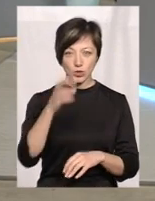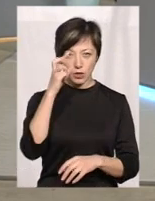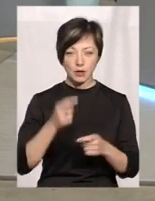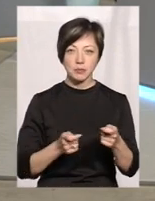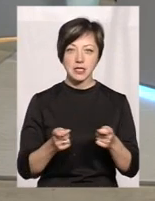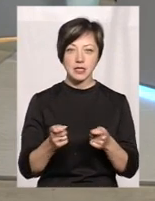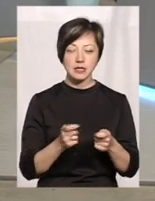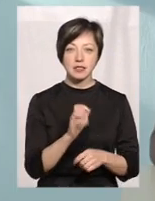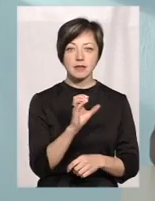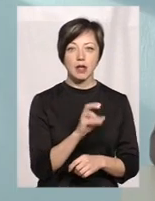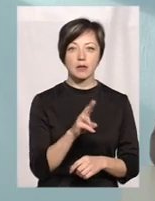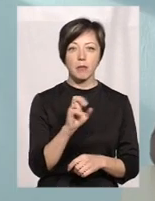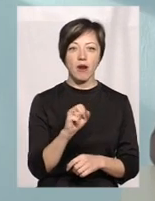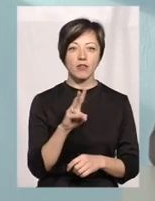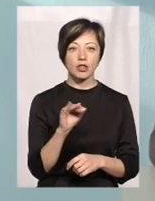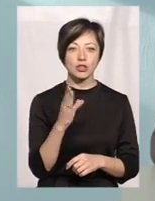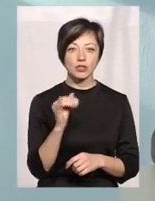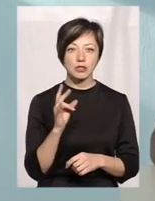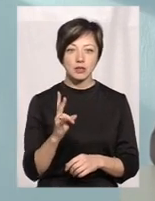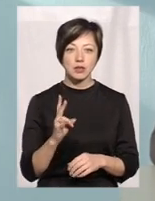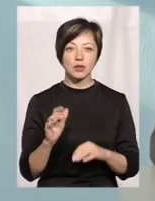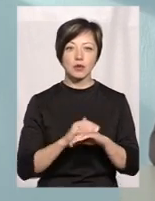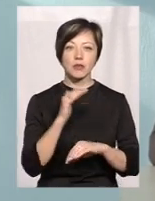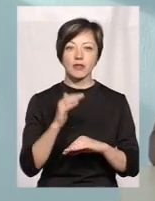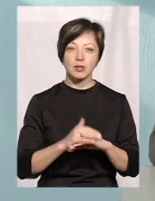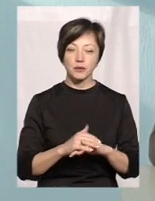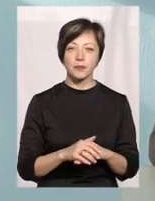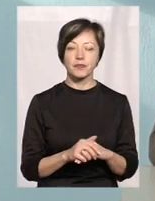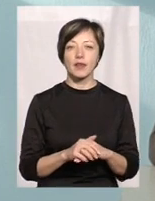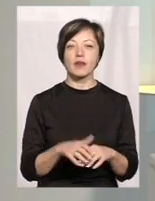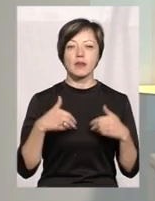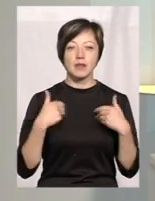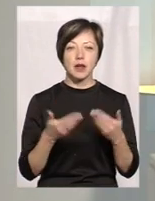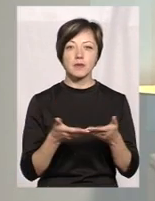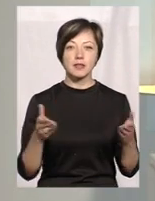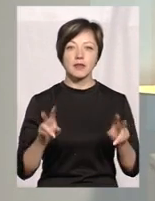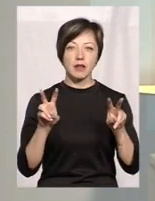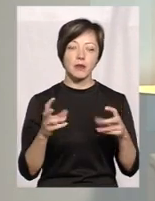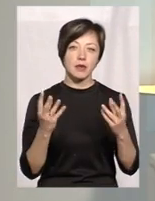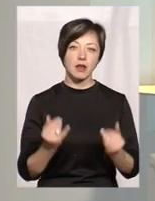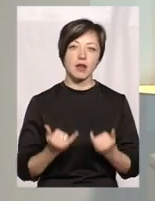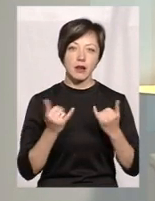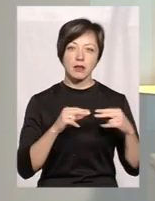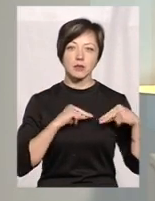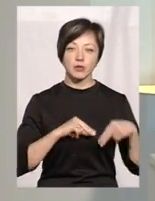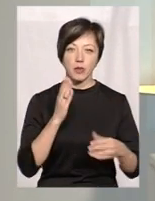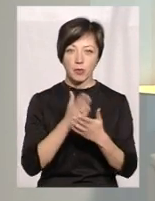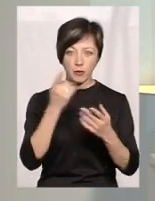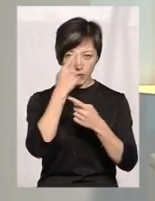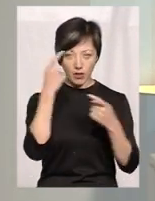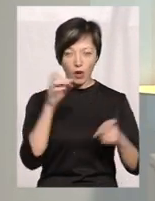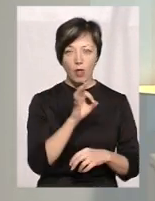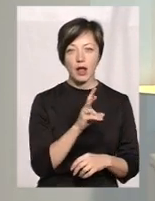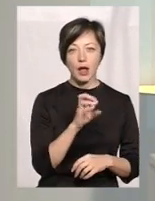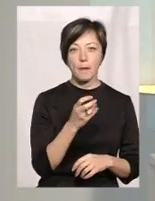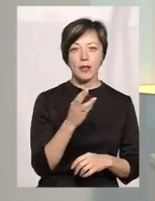адміністрації Світланою Павлишиною. Добрий вечір. Добрий вечір. Вітаємо всіх у темі дня. Для вас у студії «Наживо» працюють Олена